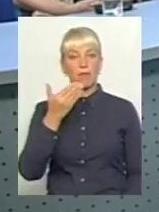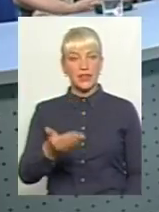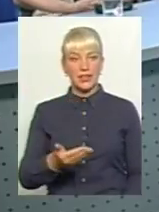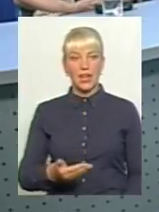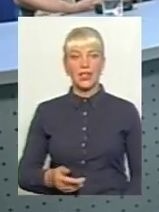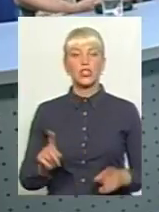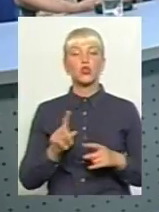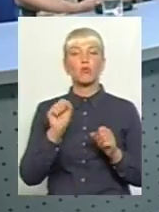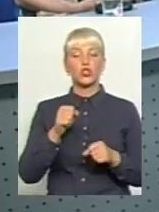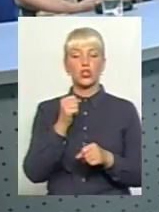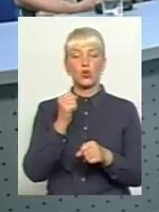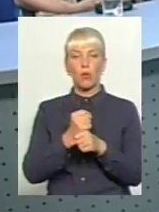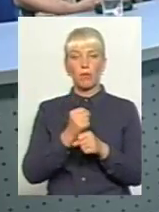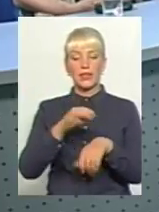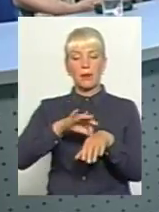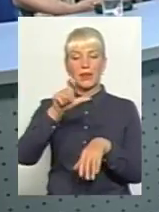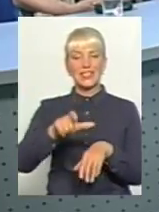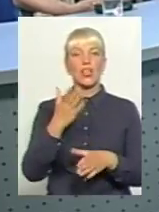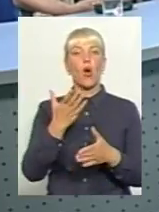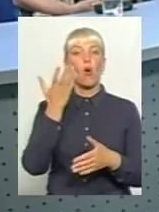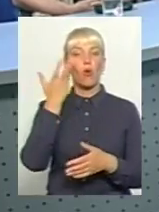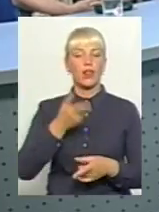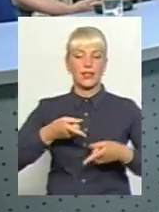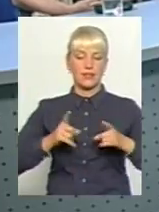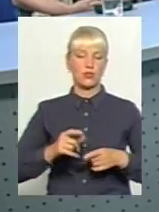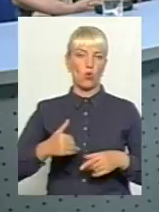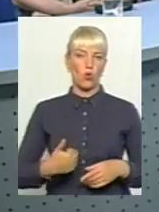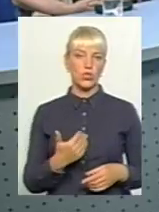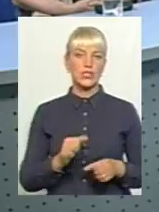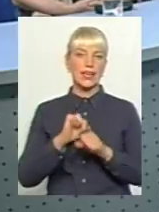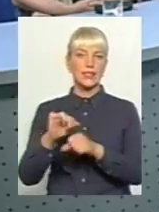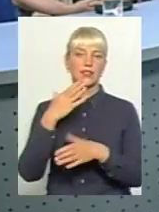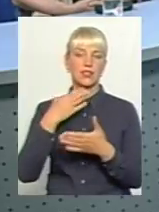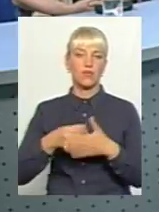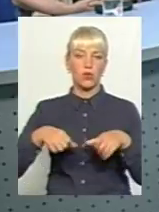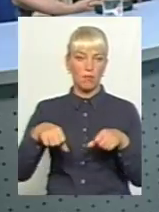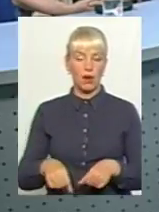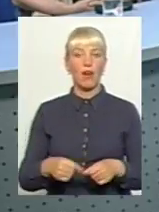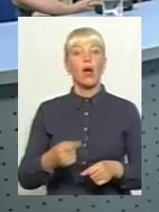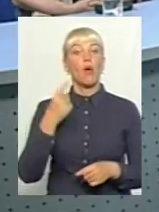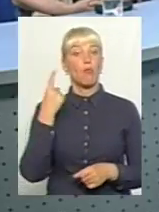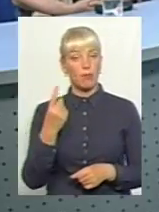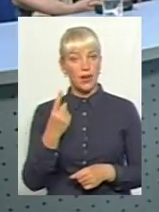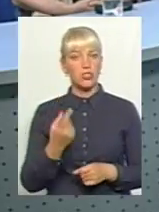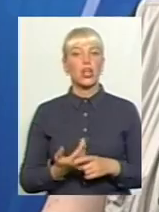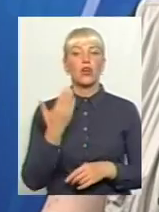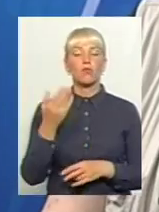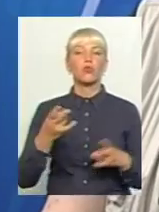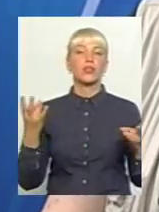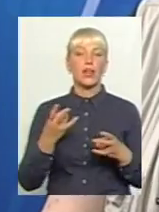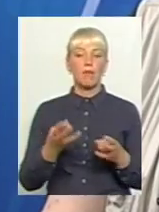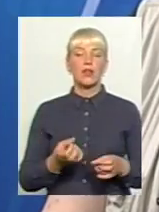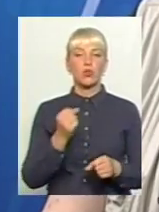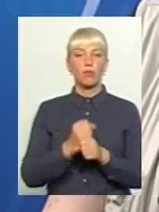скажете... зробити пацієнт, коли він дійсно бажає захистити свої плава? Ну, по-перше, йому потрібно зробити дуже